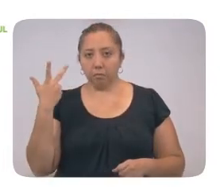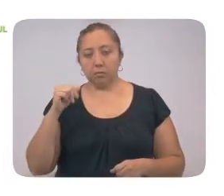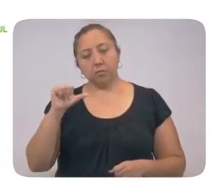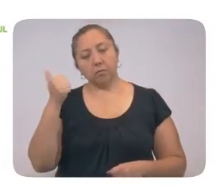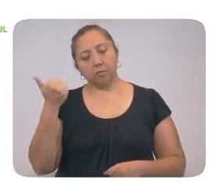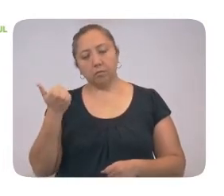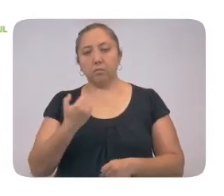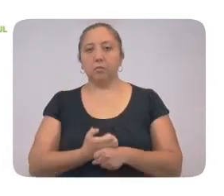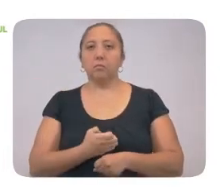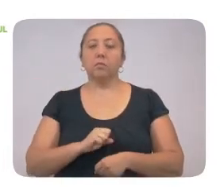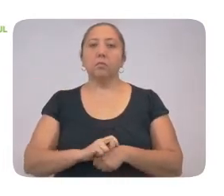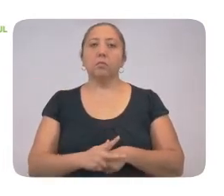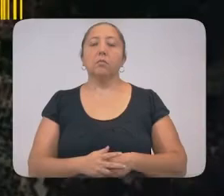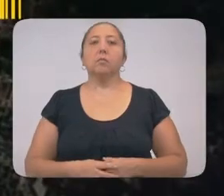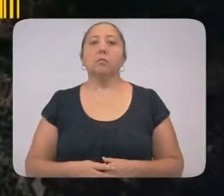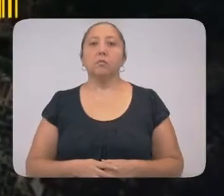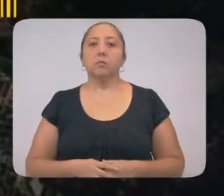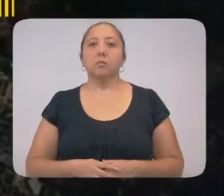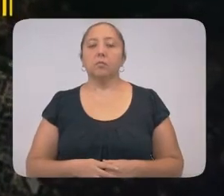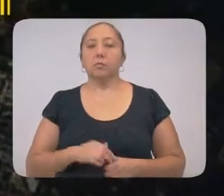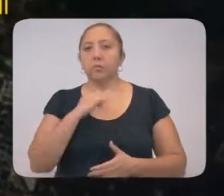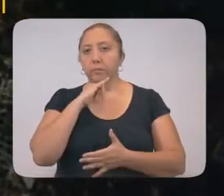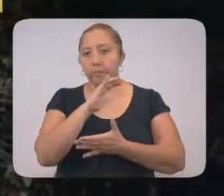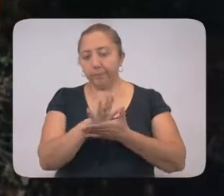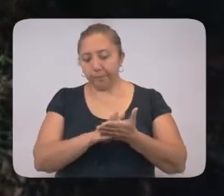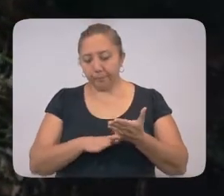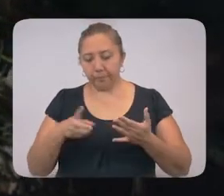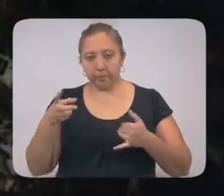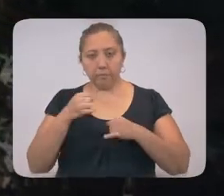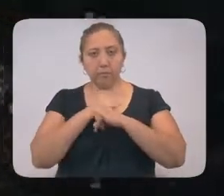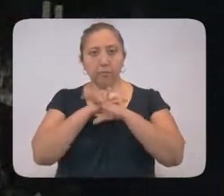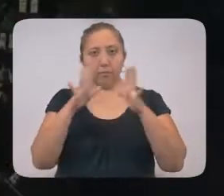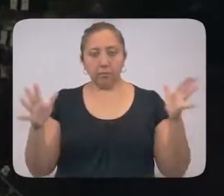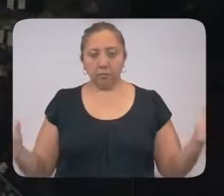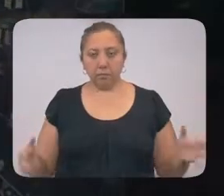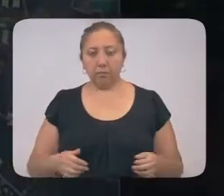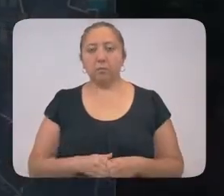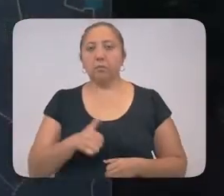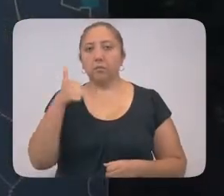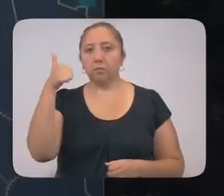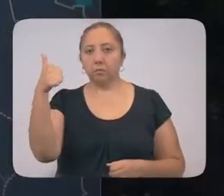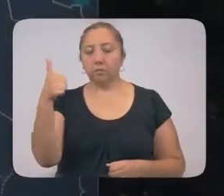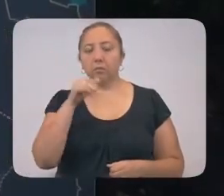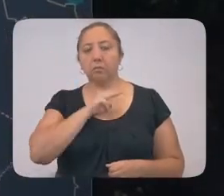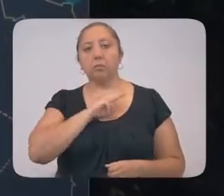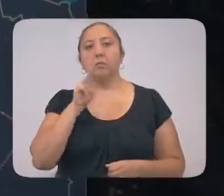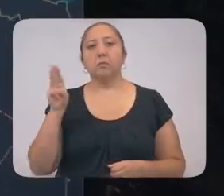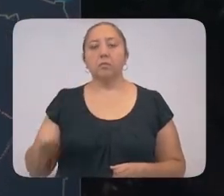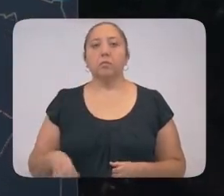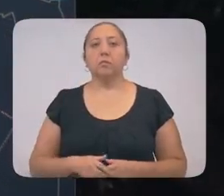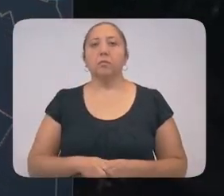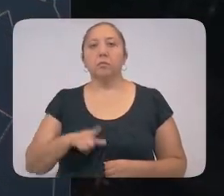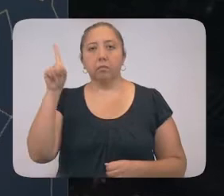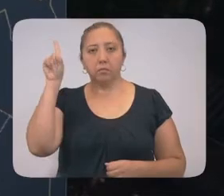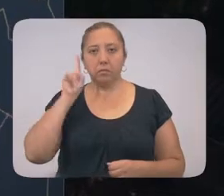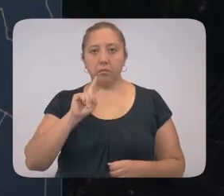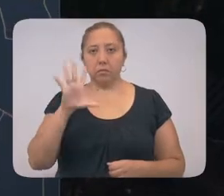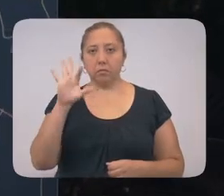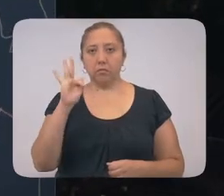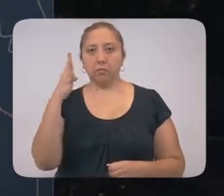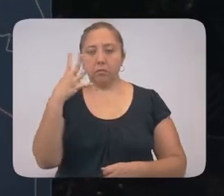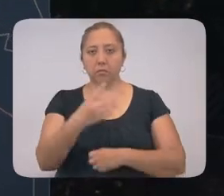talamelti, yetel upresion, yetel hachipolok, kajak bakaj, yetel kantul mako, taktile sutu gila, mishbayantio, huntul ship,